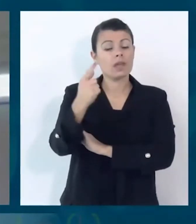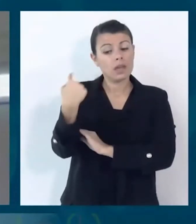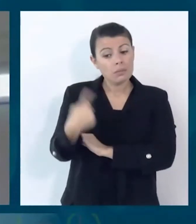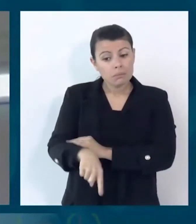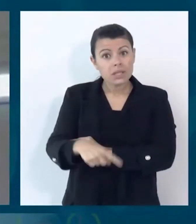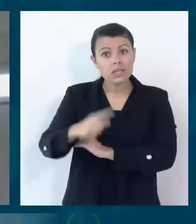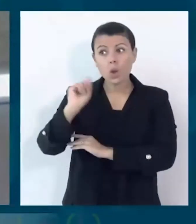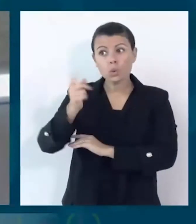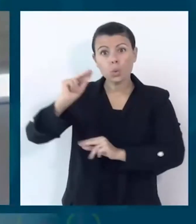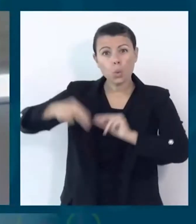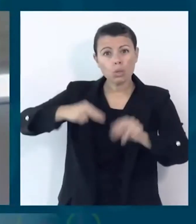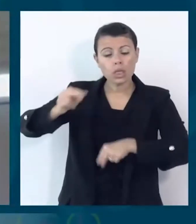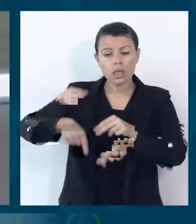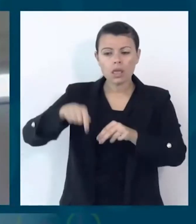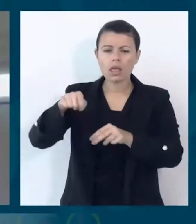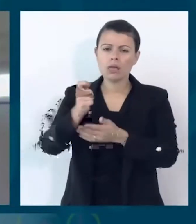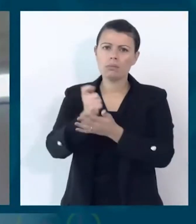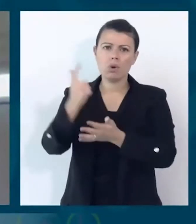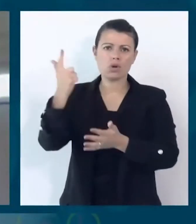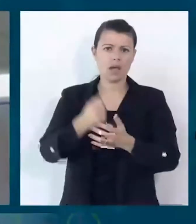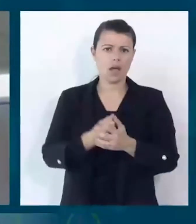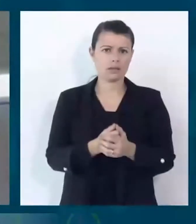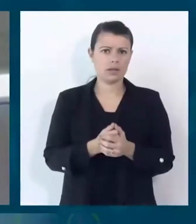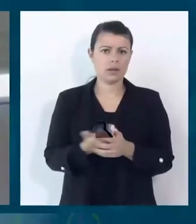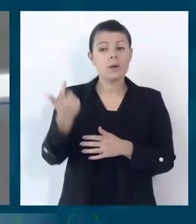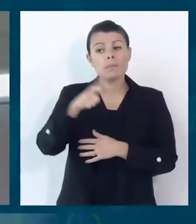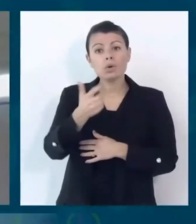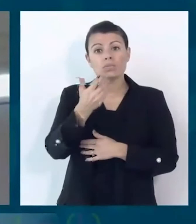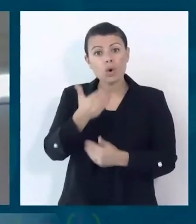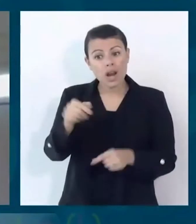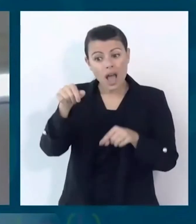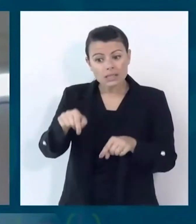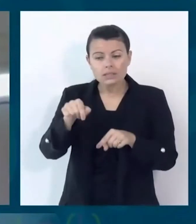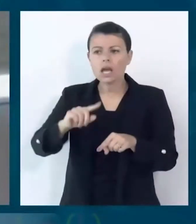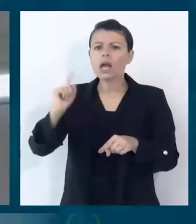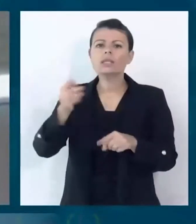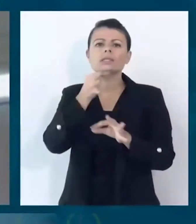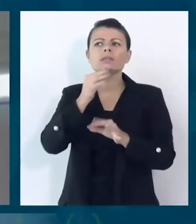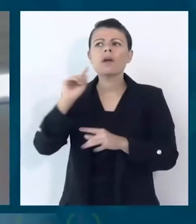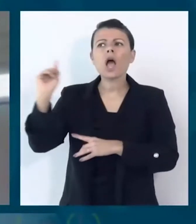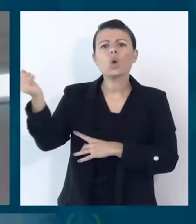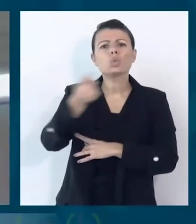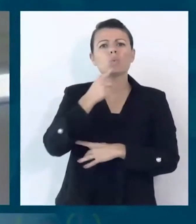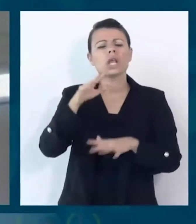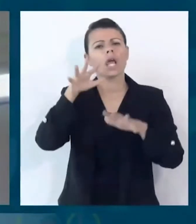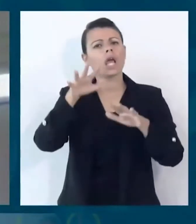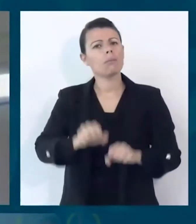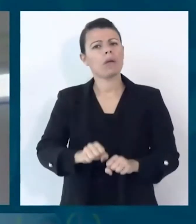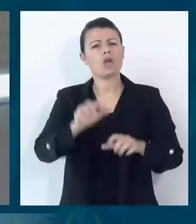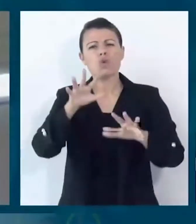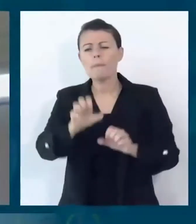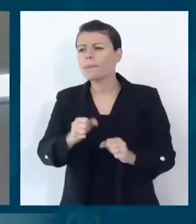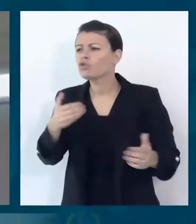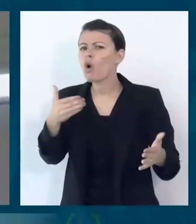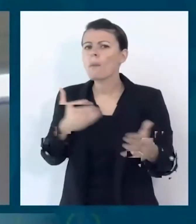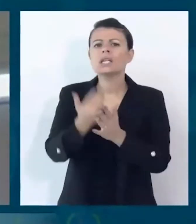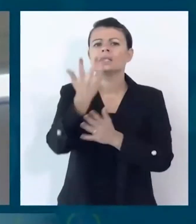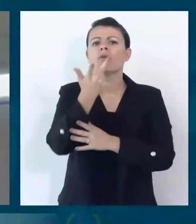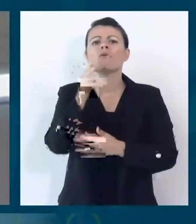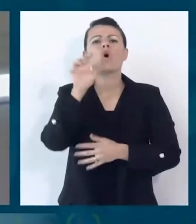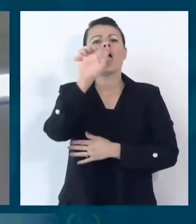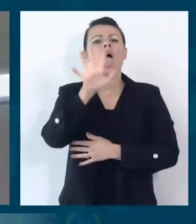si sono veramente impegnati a fare tutto il possibile per costruire un'Europa più inclusiva e più